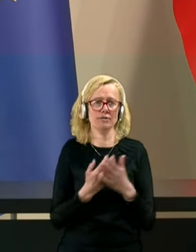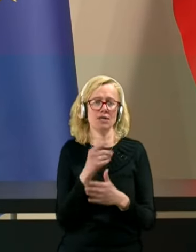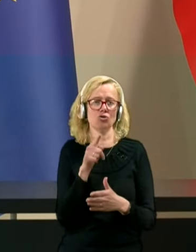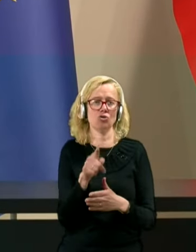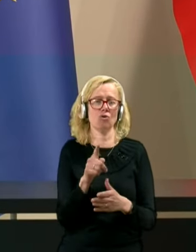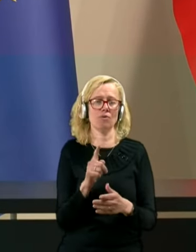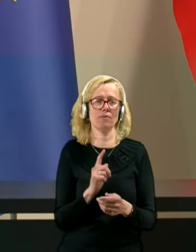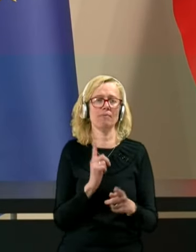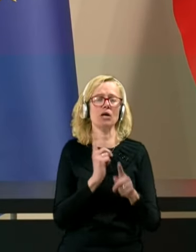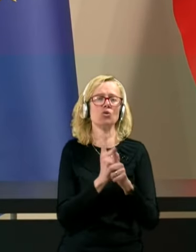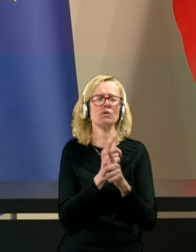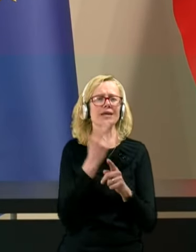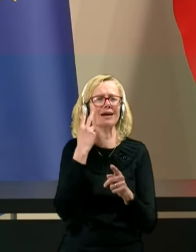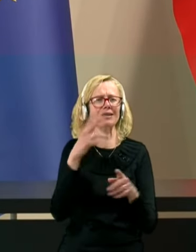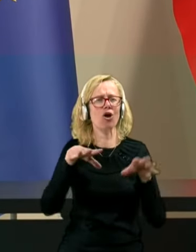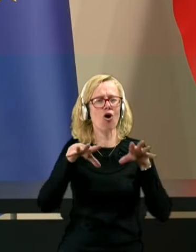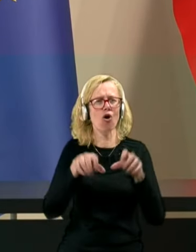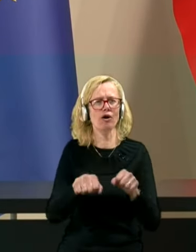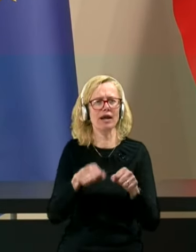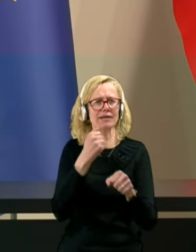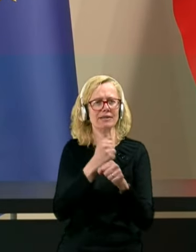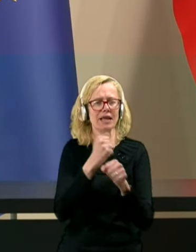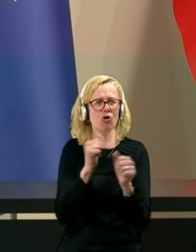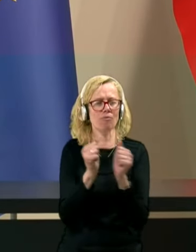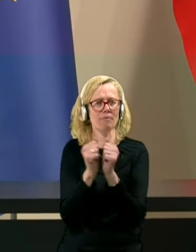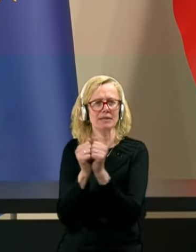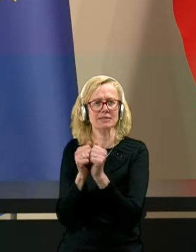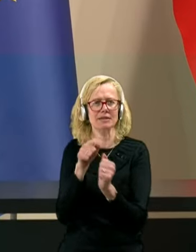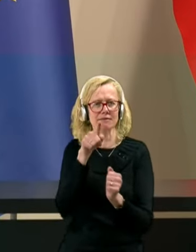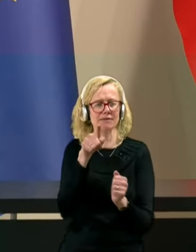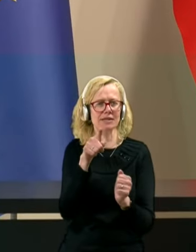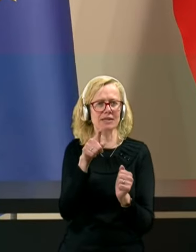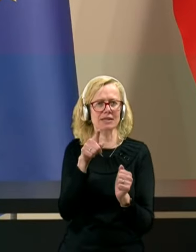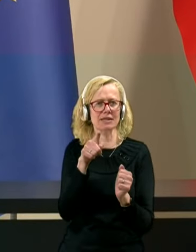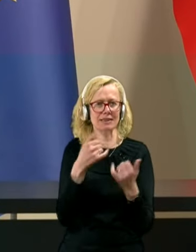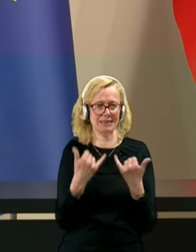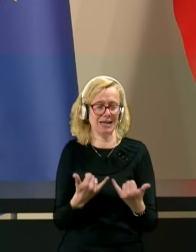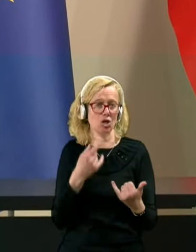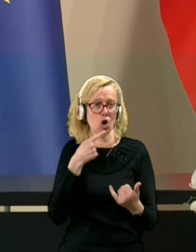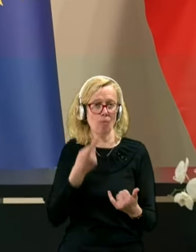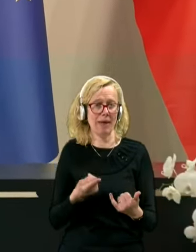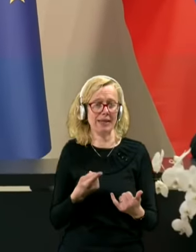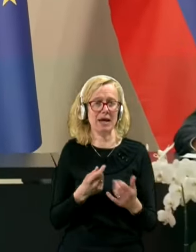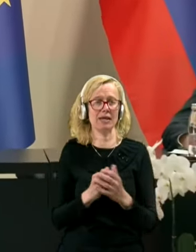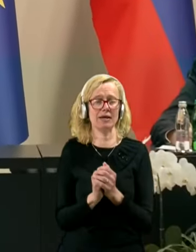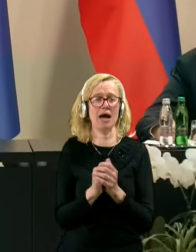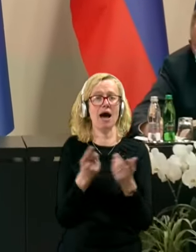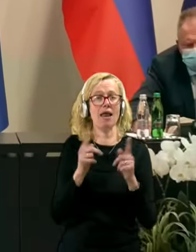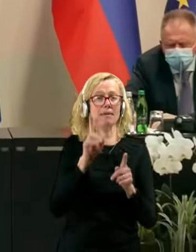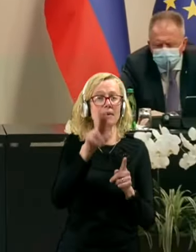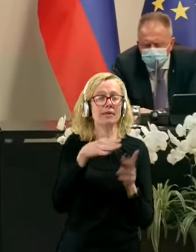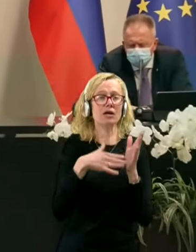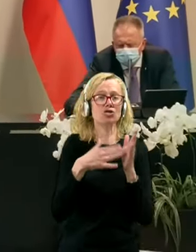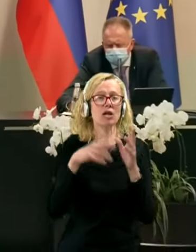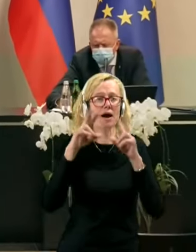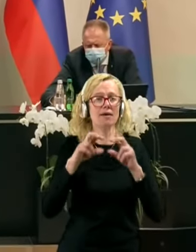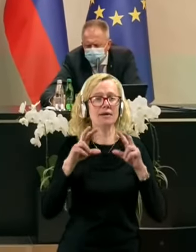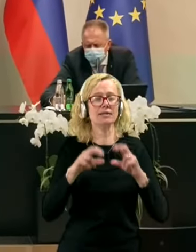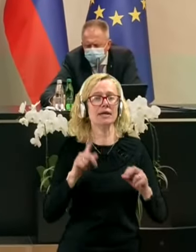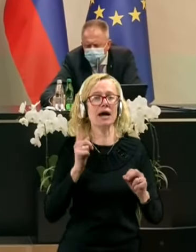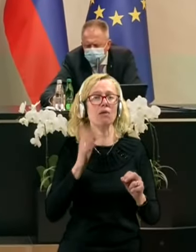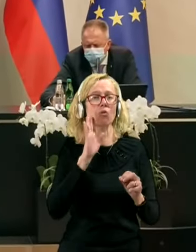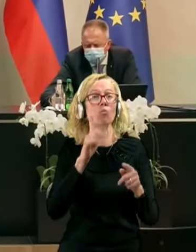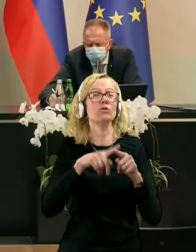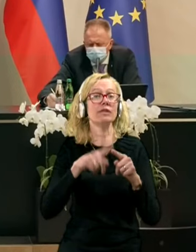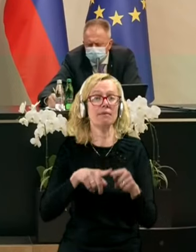in pa kar se tiče teh ohranjenih delovnih mest, ki ste jih danes omenjali. Ali imate kakaj analize, kaj bo potem, ko teh